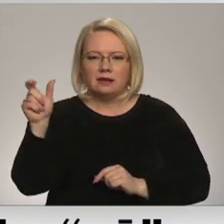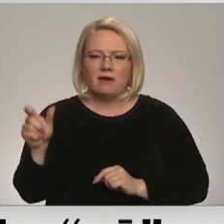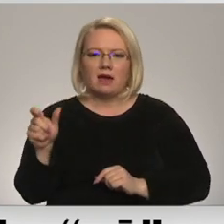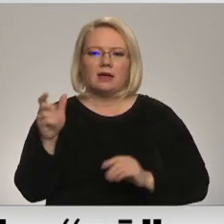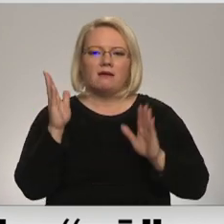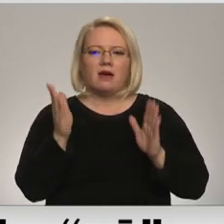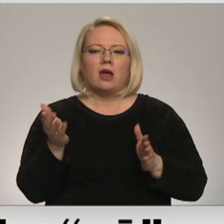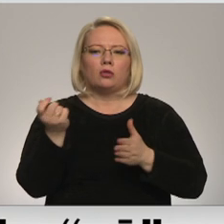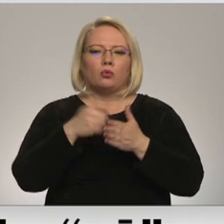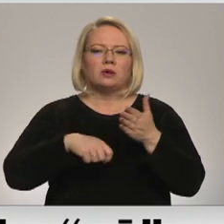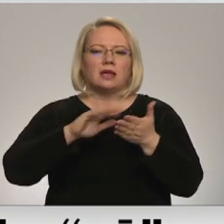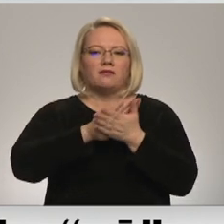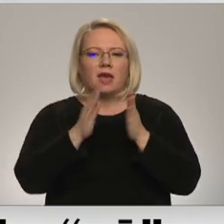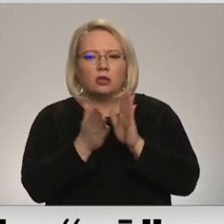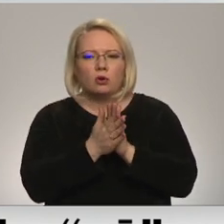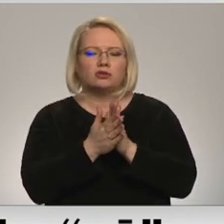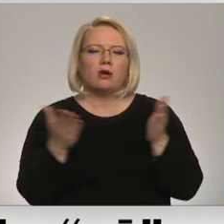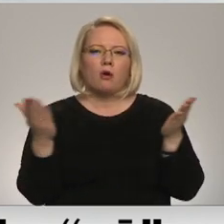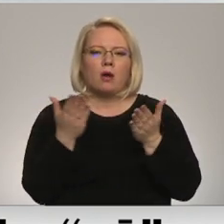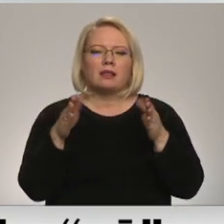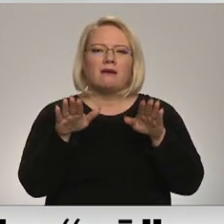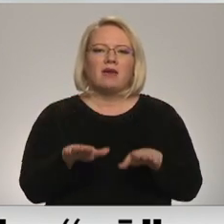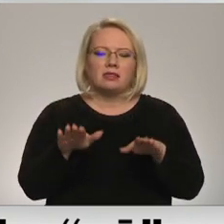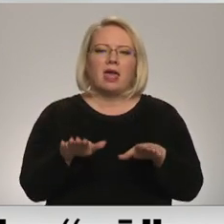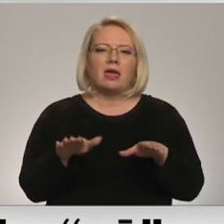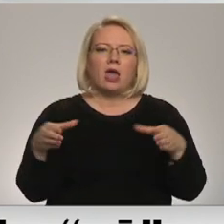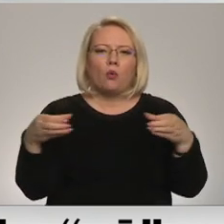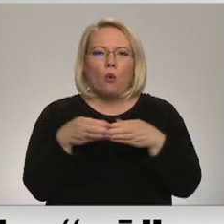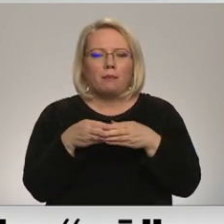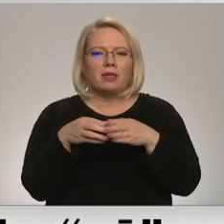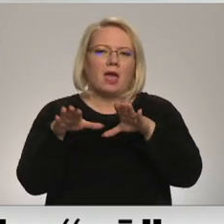vienošanos par to, ka kaut kādas vietējai kopienai paliek kaut kādas.